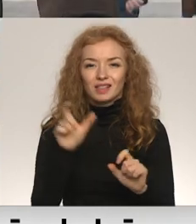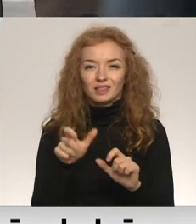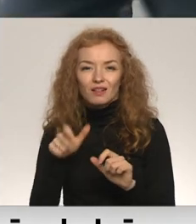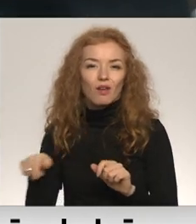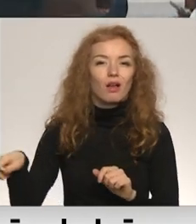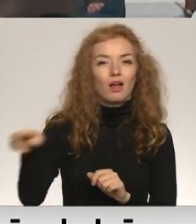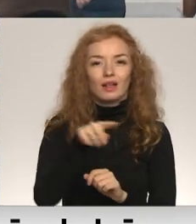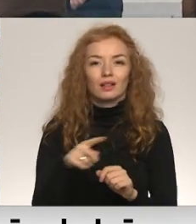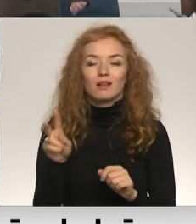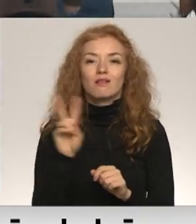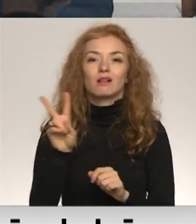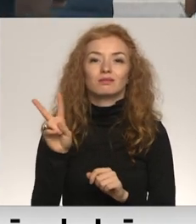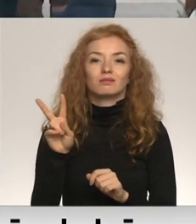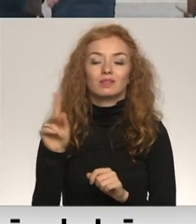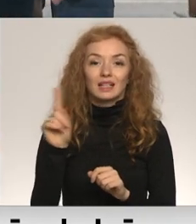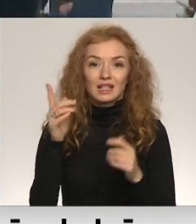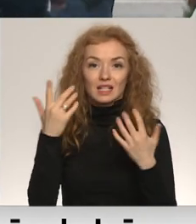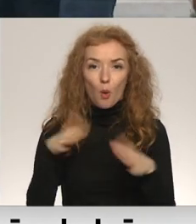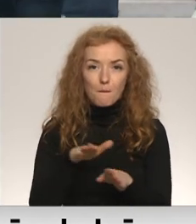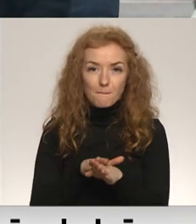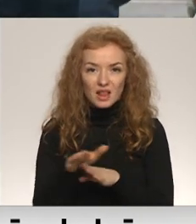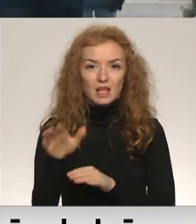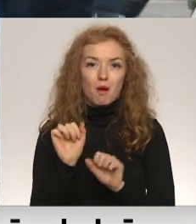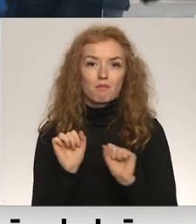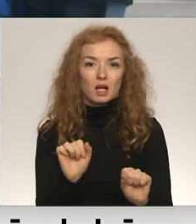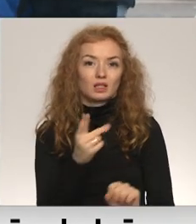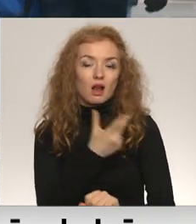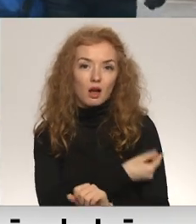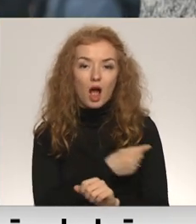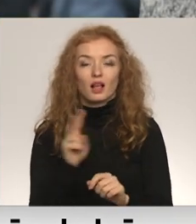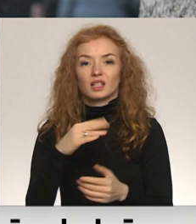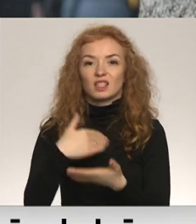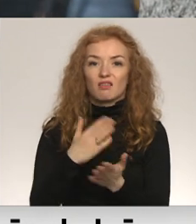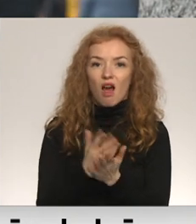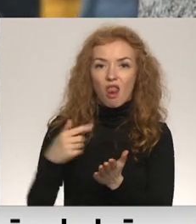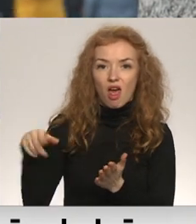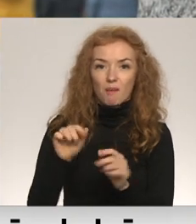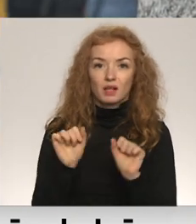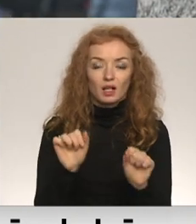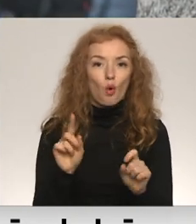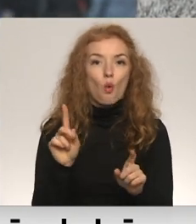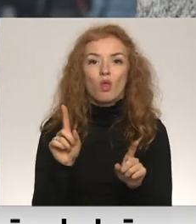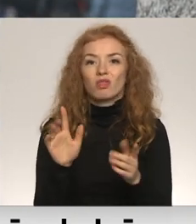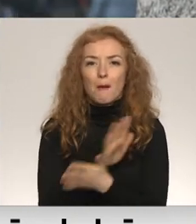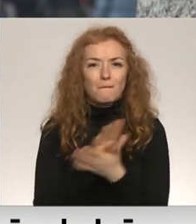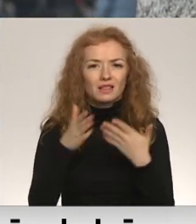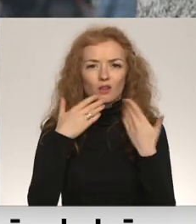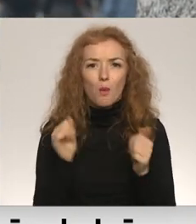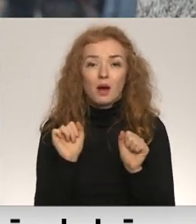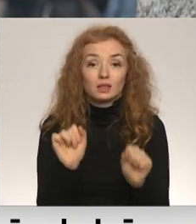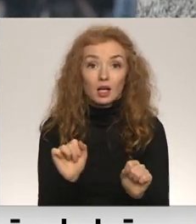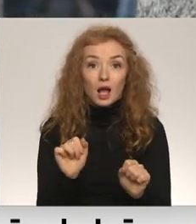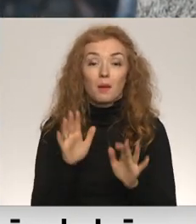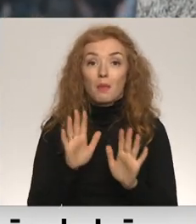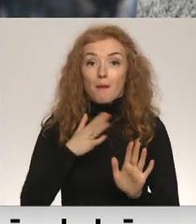skaitu, kas ir pilnība pasargāta un kas ir daļai pasargāta un kas necik nav pasargāta, tomēr pie mums